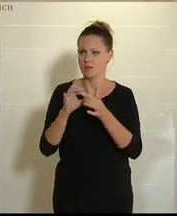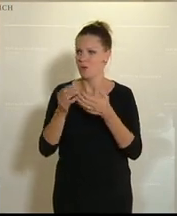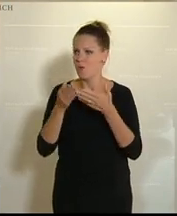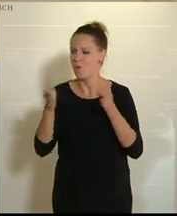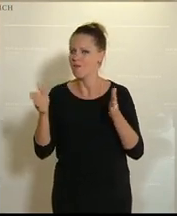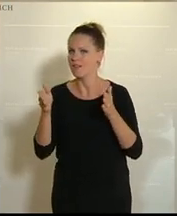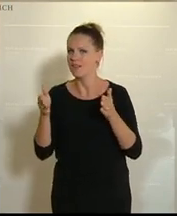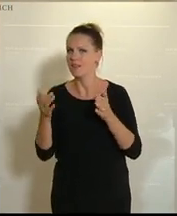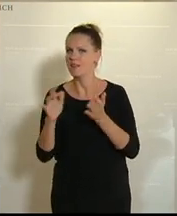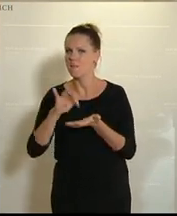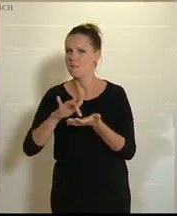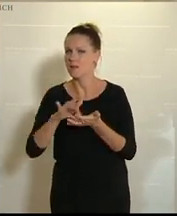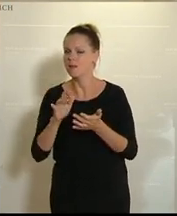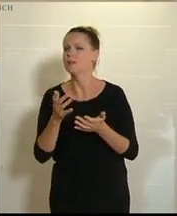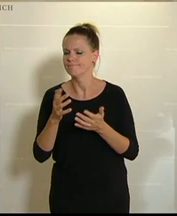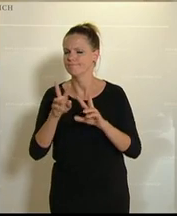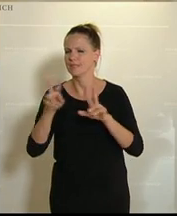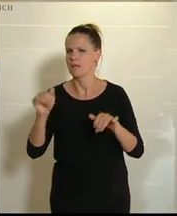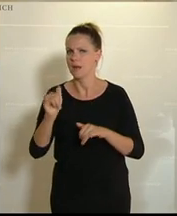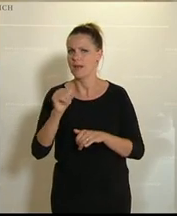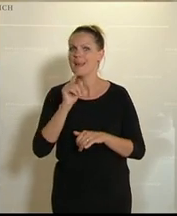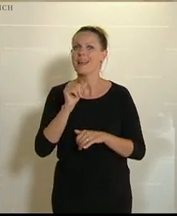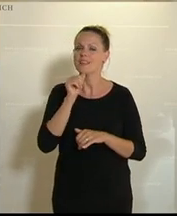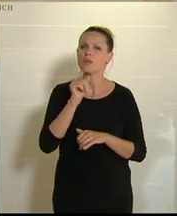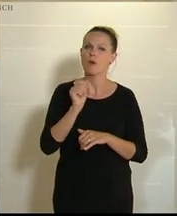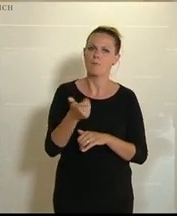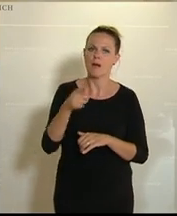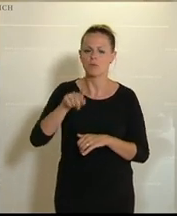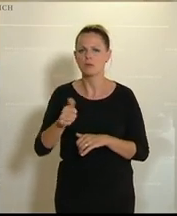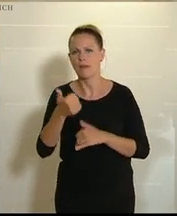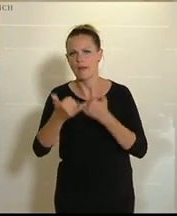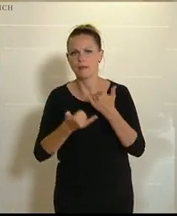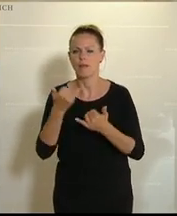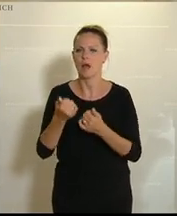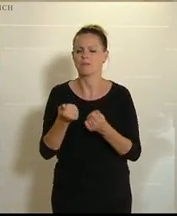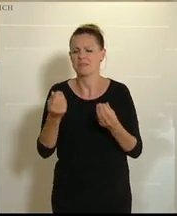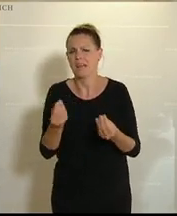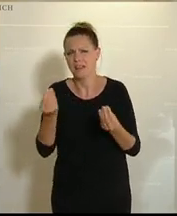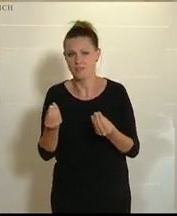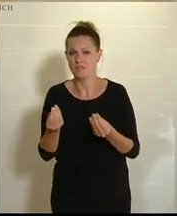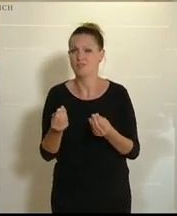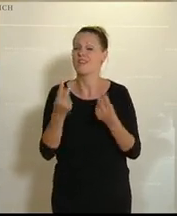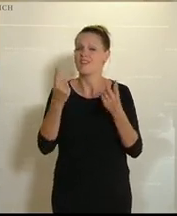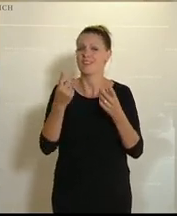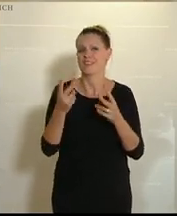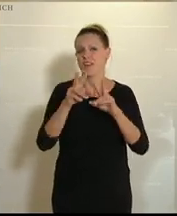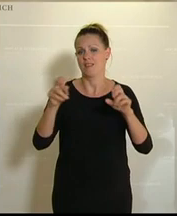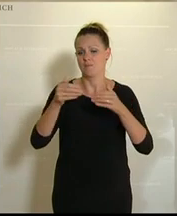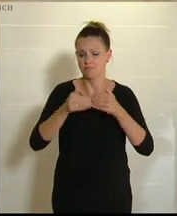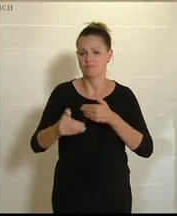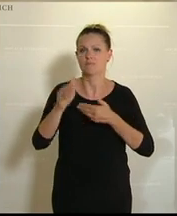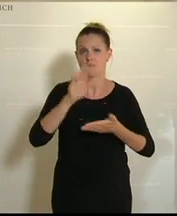Mitteln, die sagen, ja, das ist ein Thema. Und zwar nicht nur ein Jahr, nicht nur ein paar Monate, sondern ein zentrales Thema, das auf Jahre bleibt.